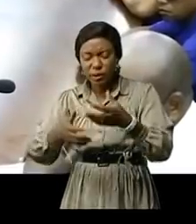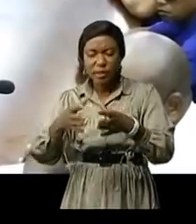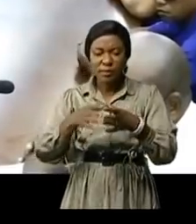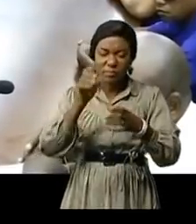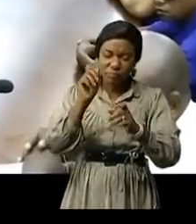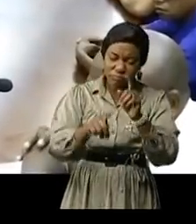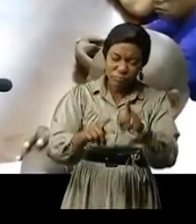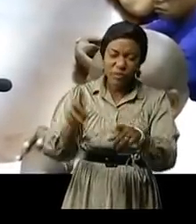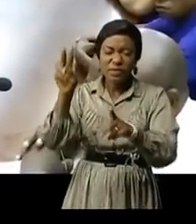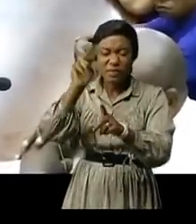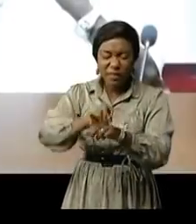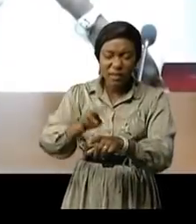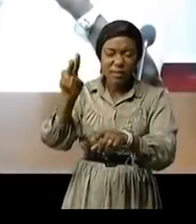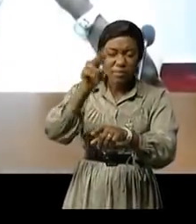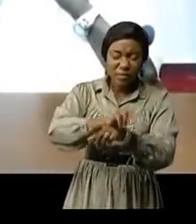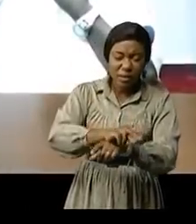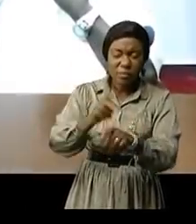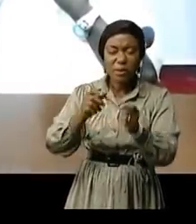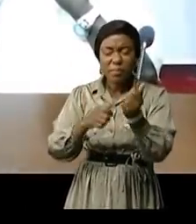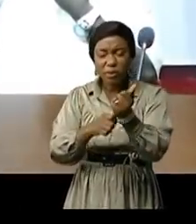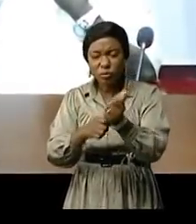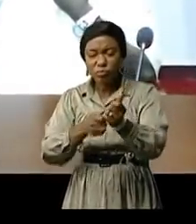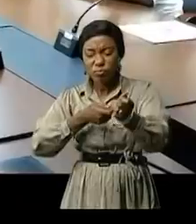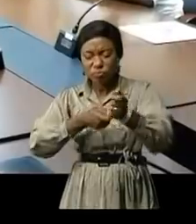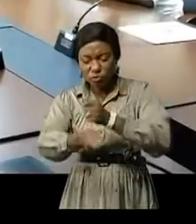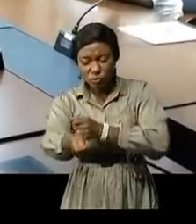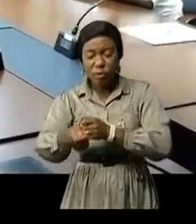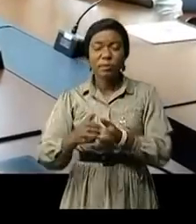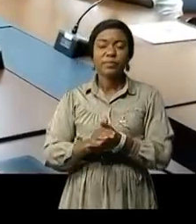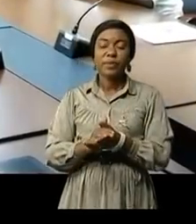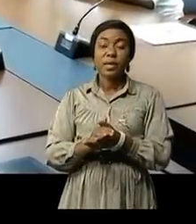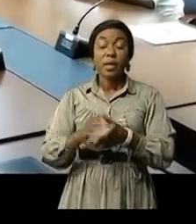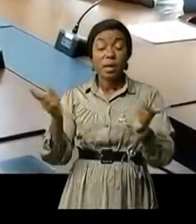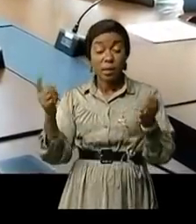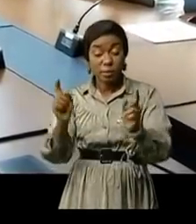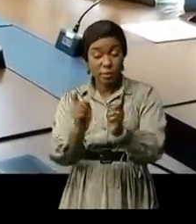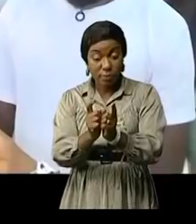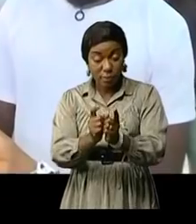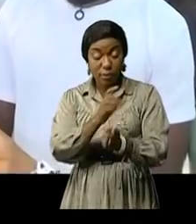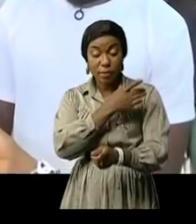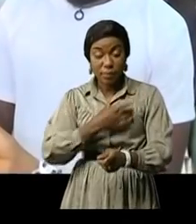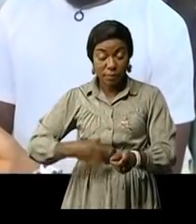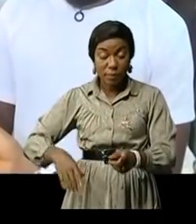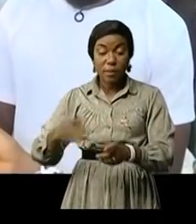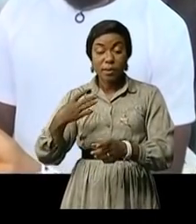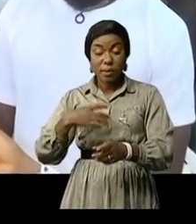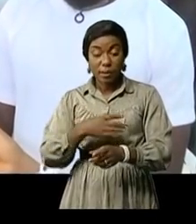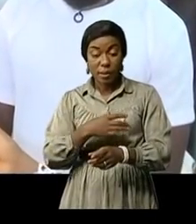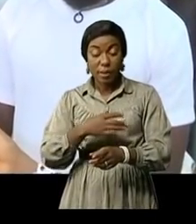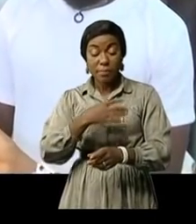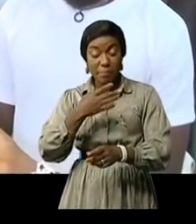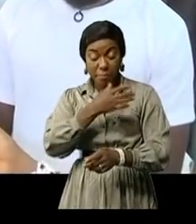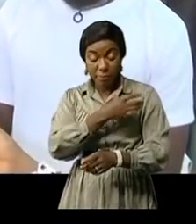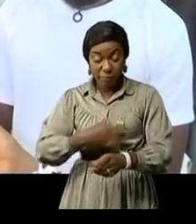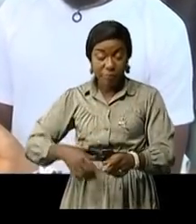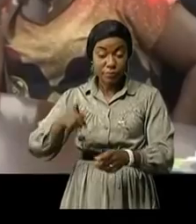monnaies victimes des attaques des gens civiques à mes armées qui opèrent dans la ville de Matadi à l'issue de cette rencontre le maire de la ville de Matadi Patin Juzoma Kengedi parle